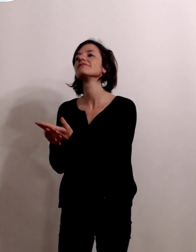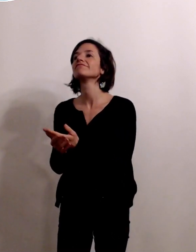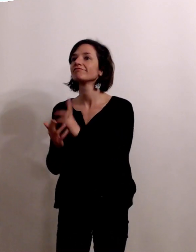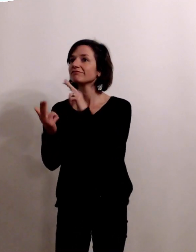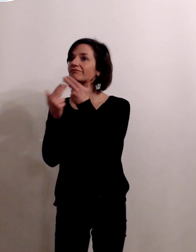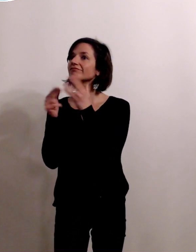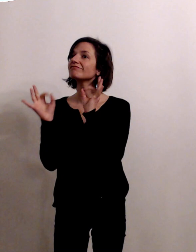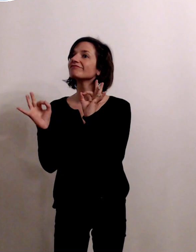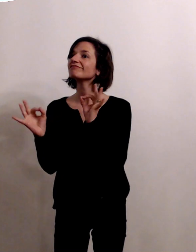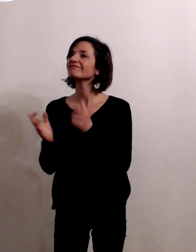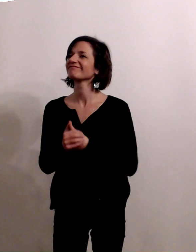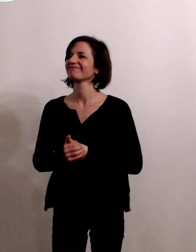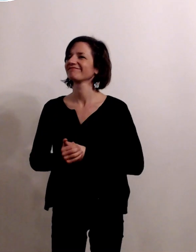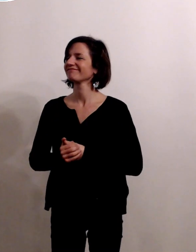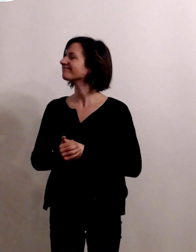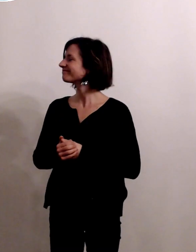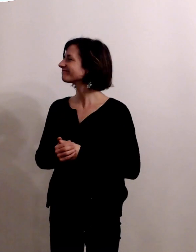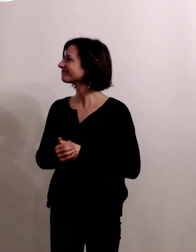réponds à votre question